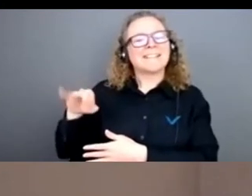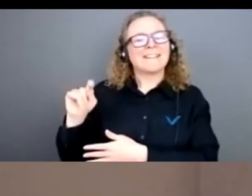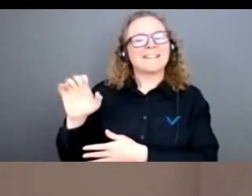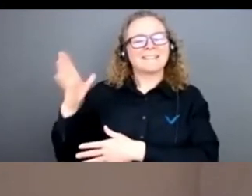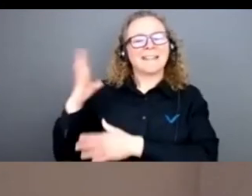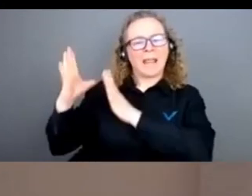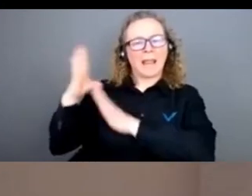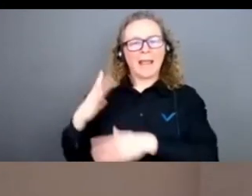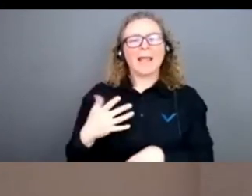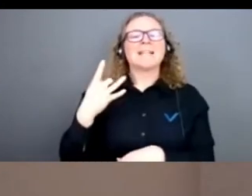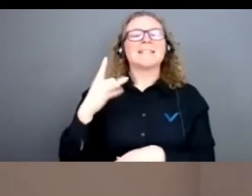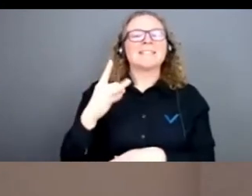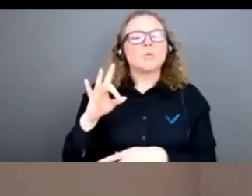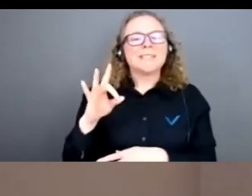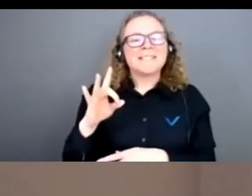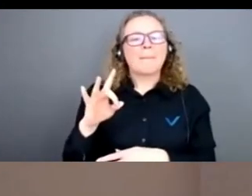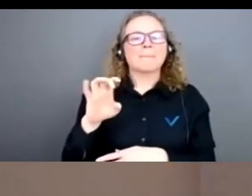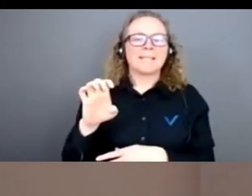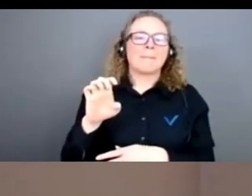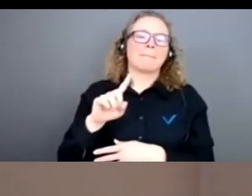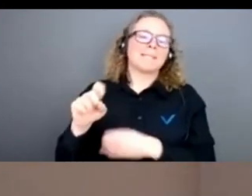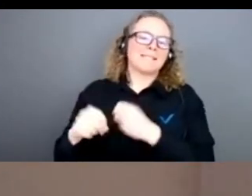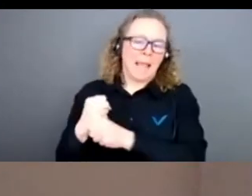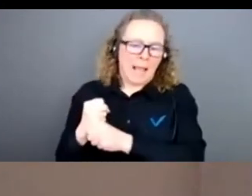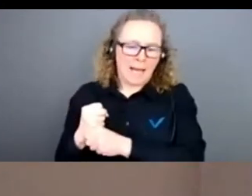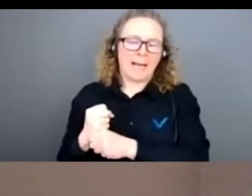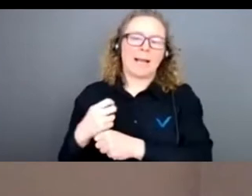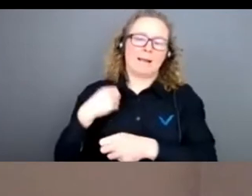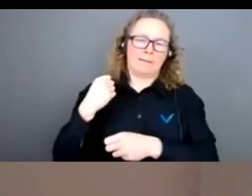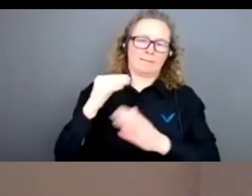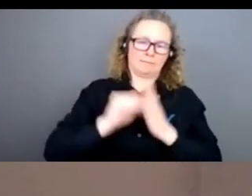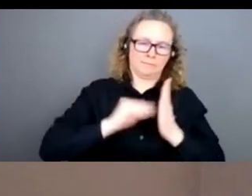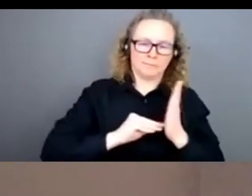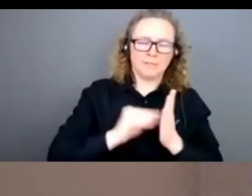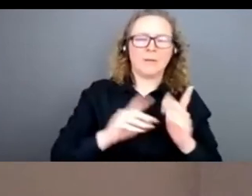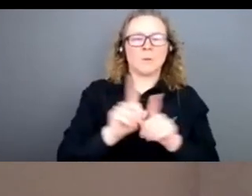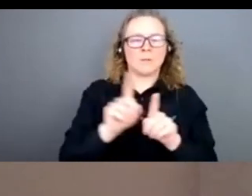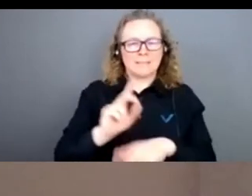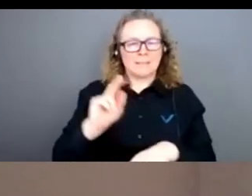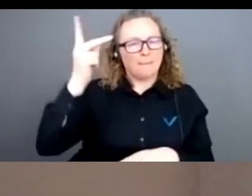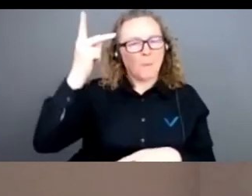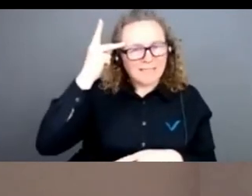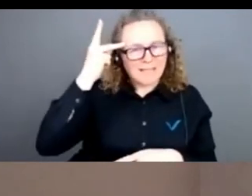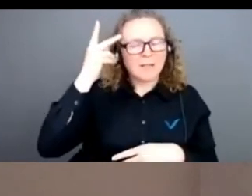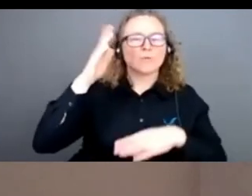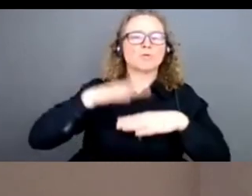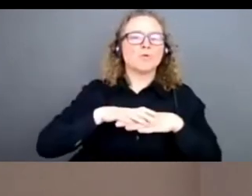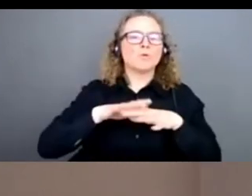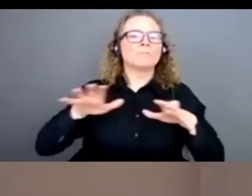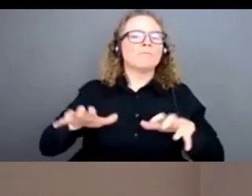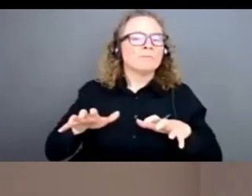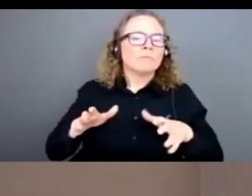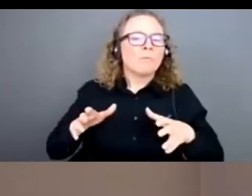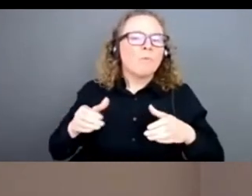'ai aussi écrit un texte sur la politisation du mouvement animaliste, un texte sur le